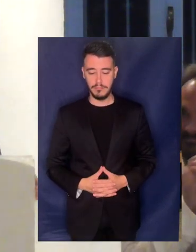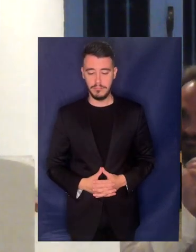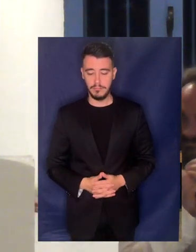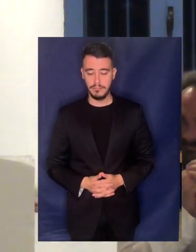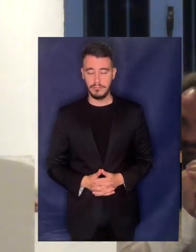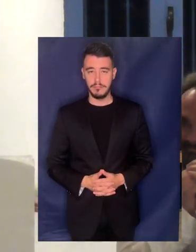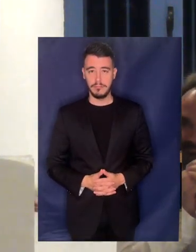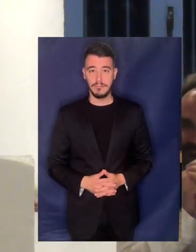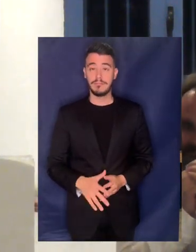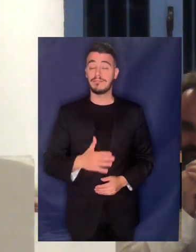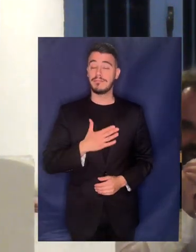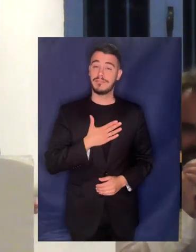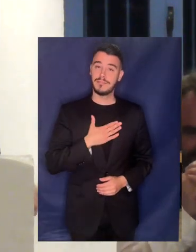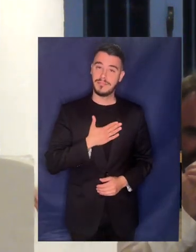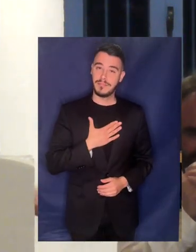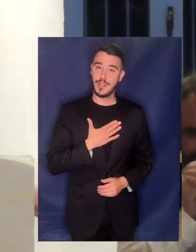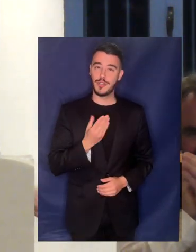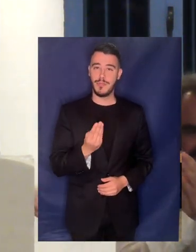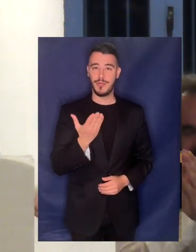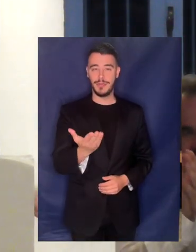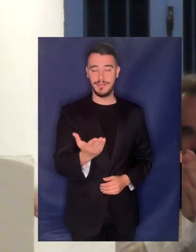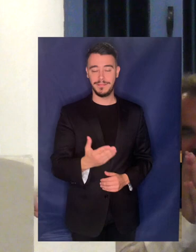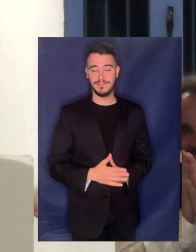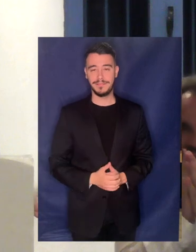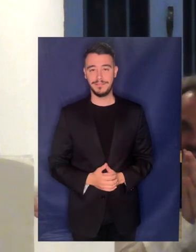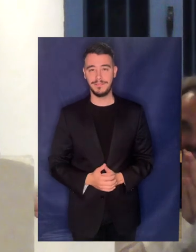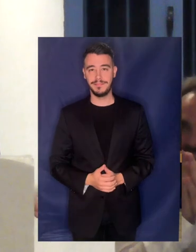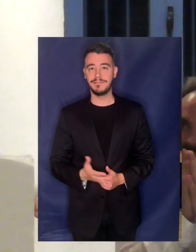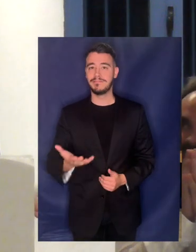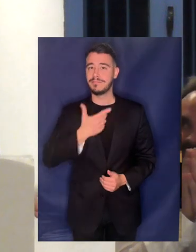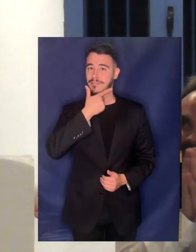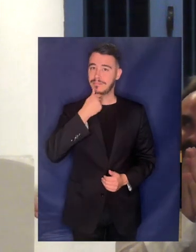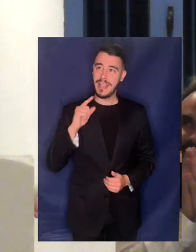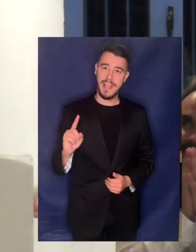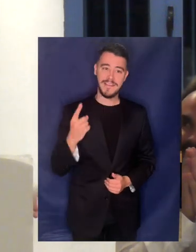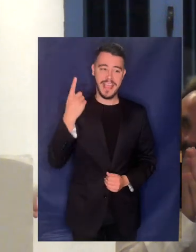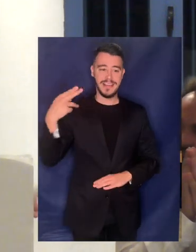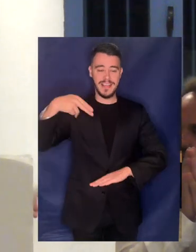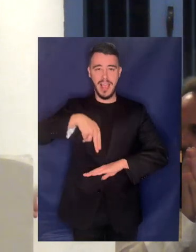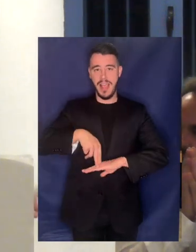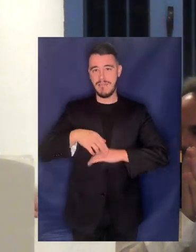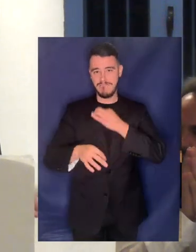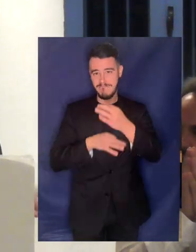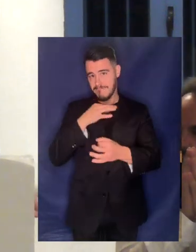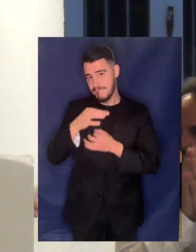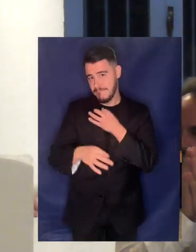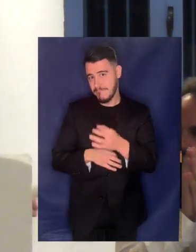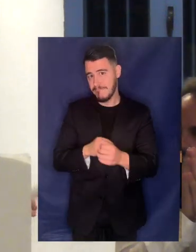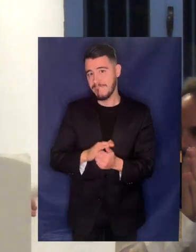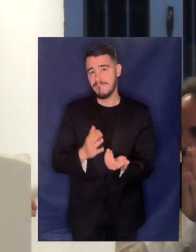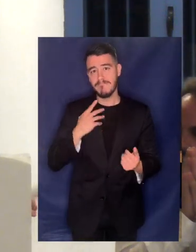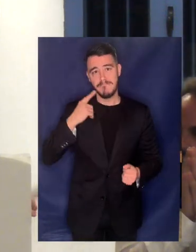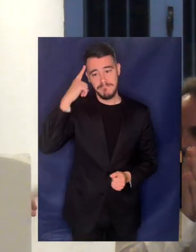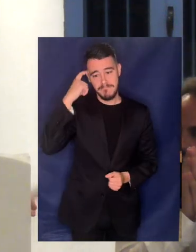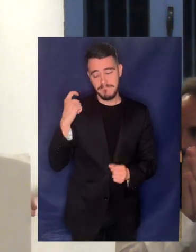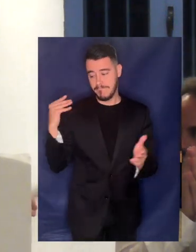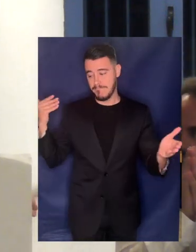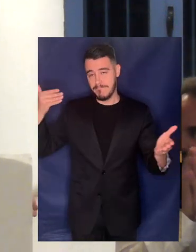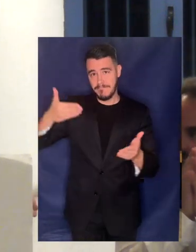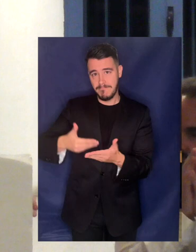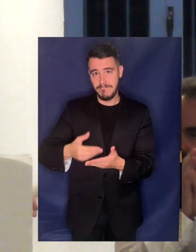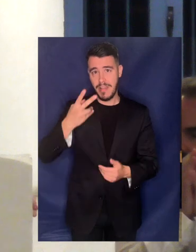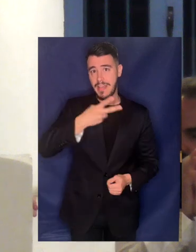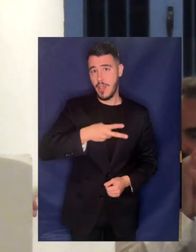Σας ευχαριστώ πάρα πολύ για την ευχαίρια αυτή ξέρετε τα γεγονότα της τελευταίας εβδομάδας είναι δύο και